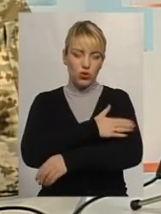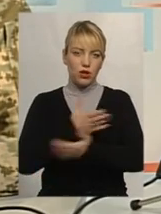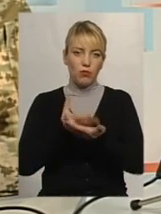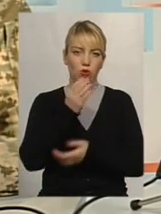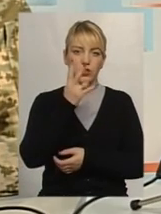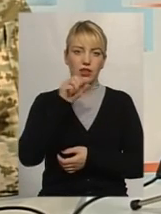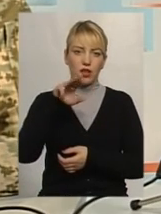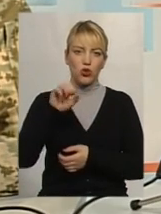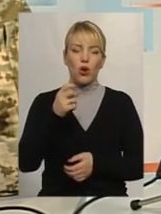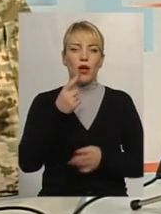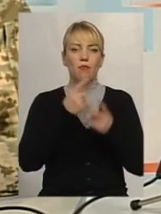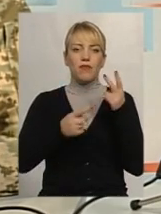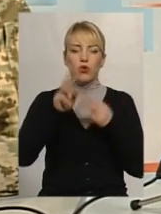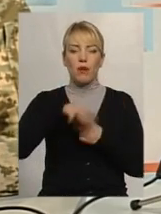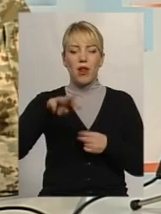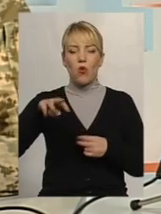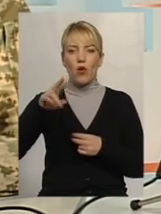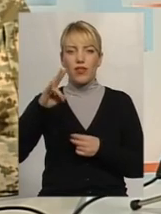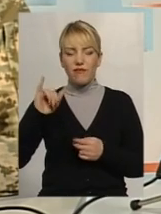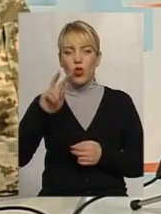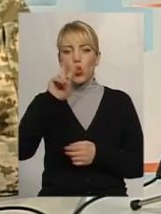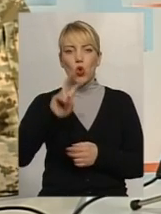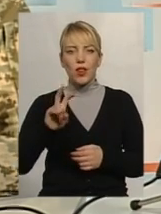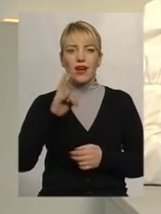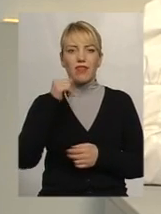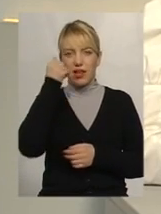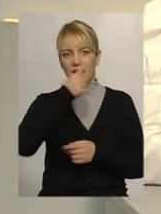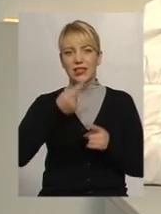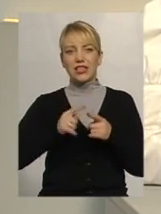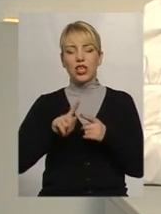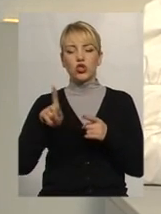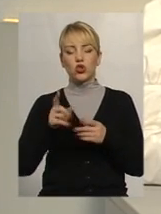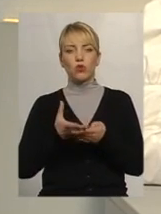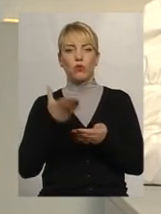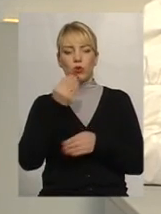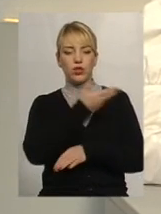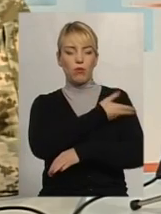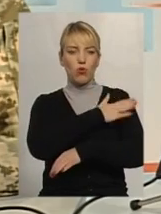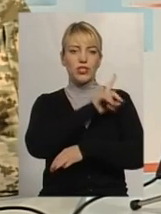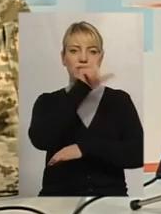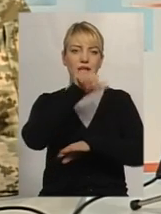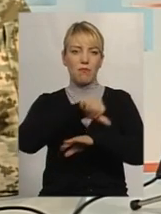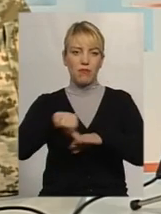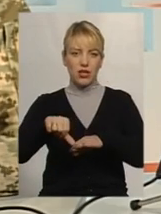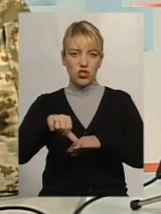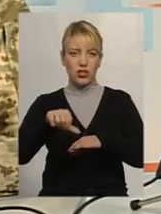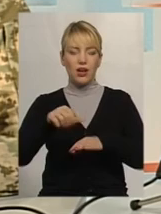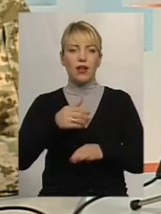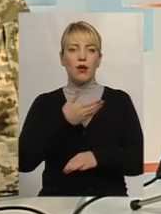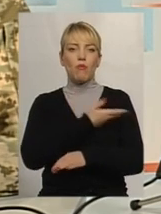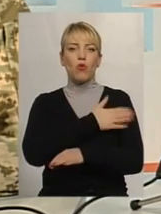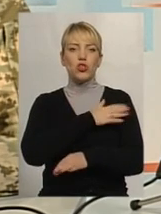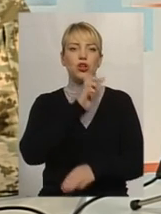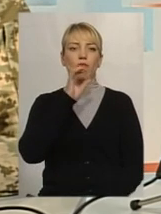півтора мільйони доларів на рік. Це те, що йде з країни Польщі за межі Польщі, так би мовити, до